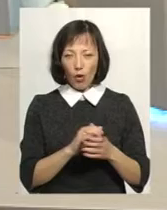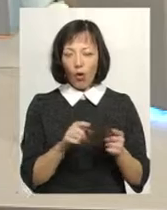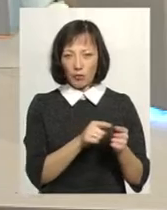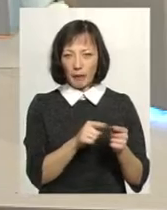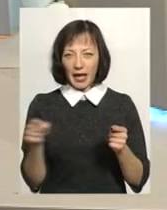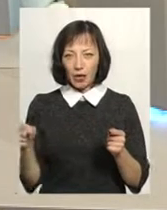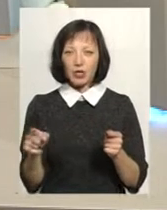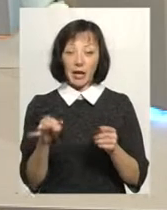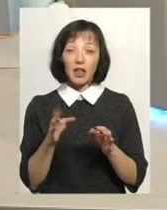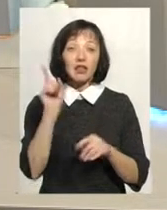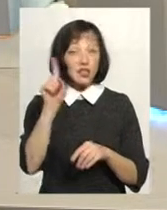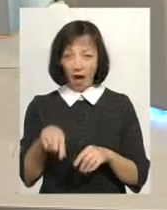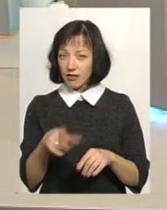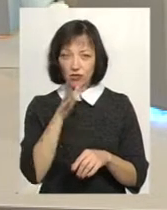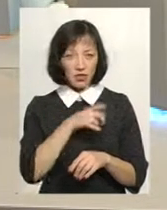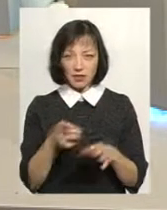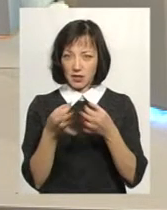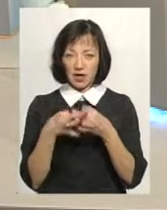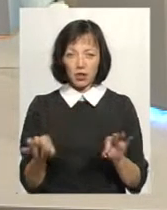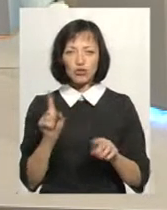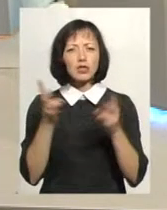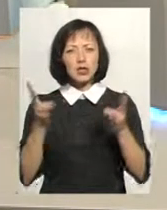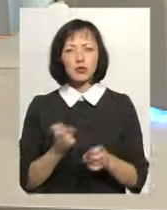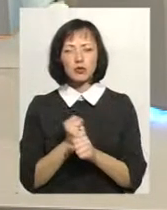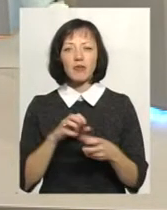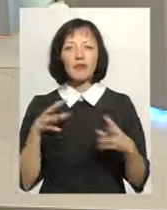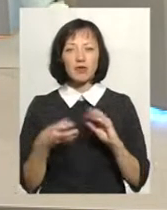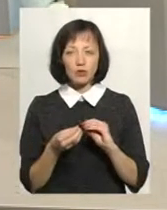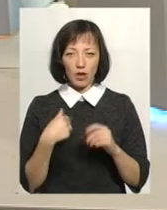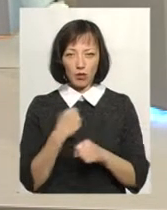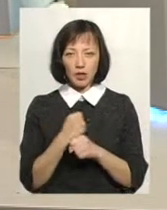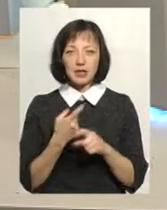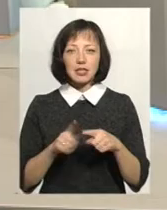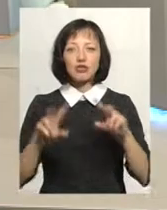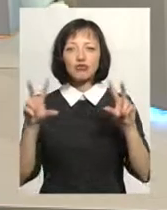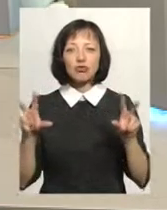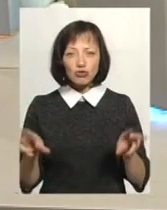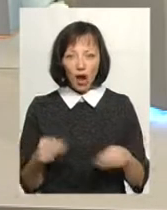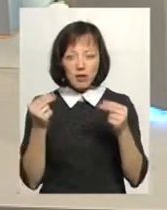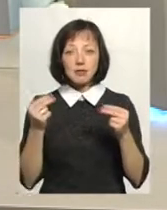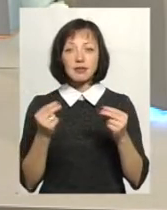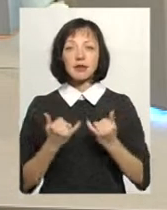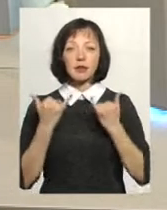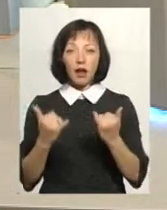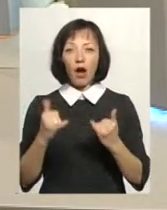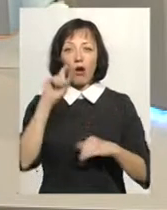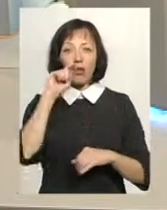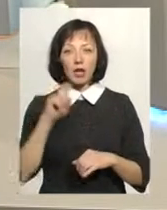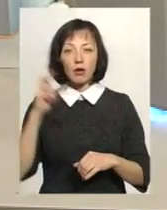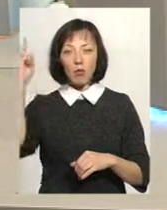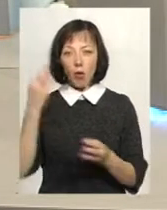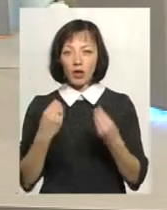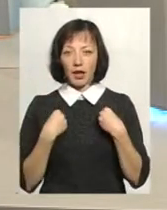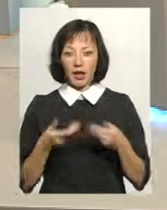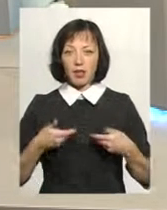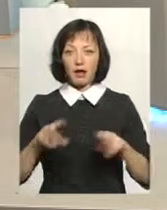і навіть за часів незалежності, і навіть незалежності. Що треба зробити, який висновок я роблю? Це шанс. Це шанс для України. Бог дає